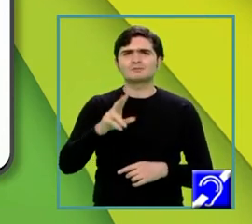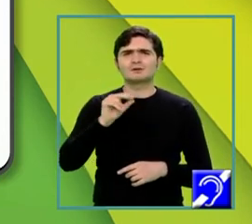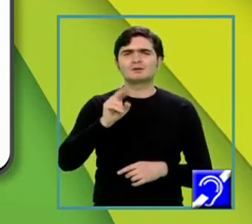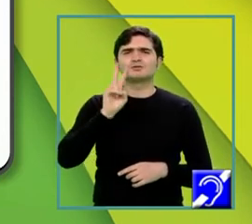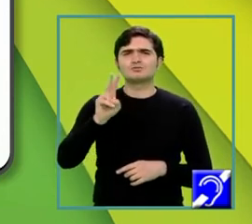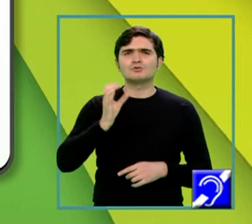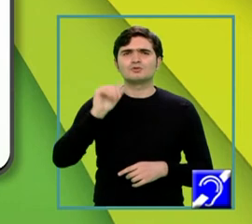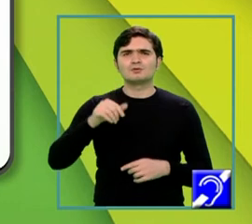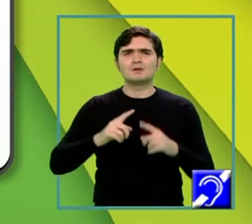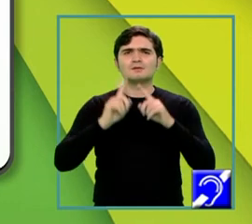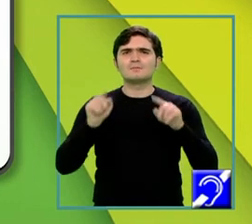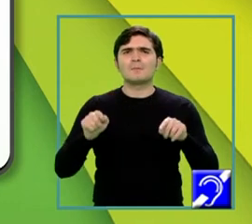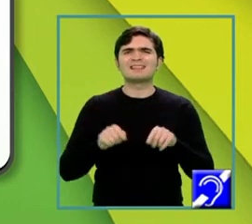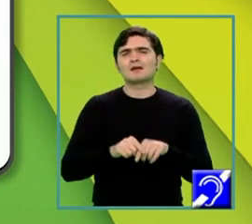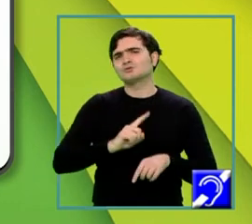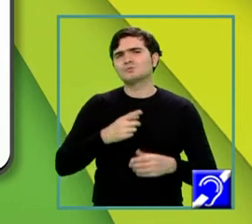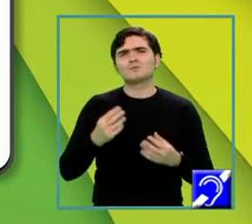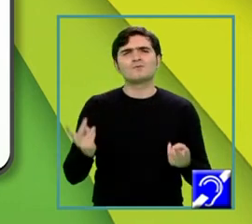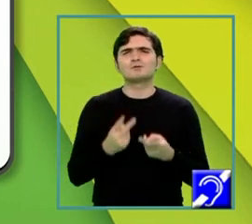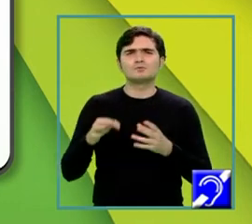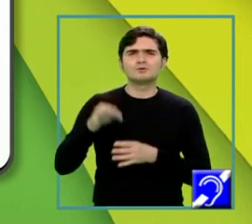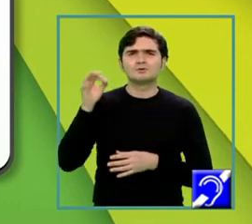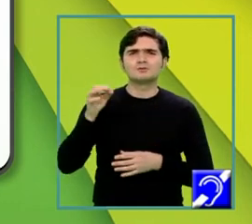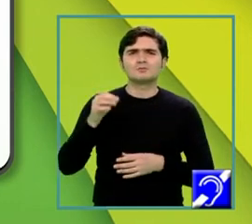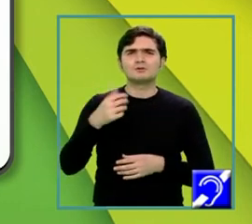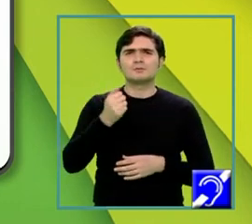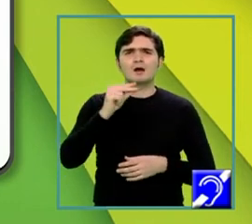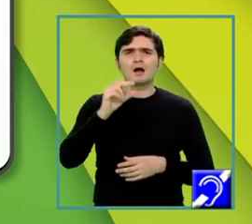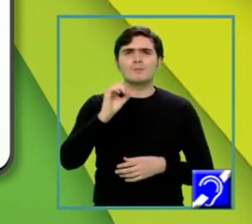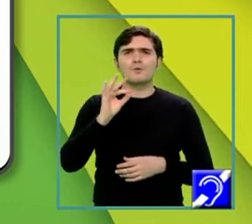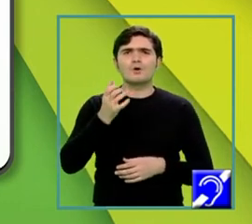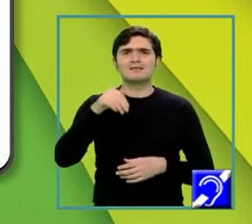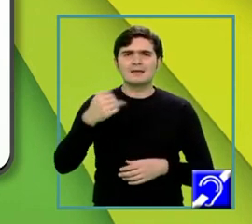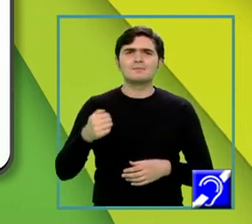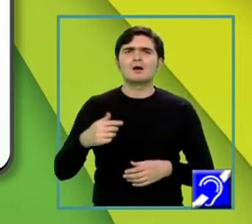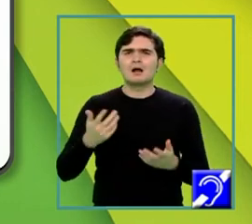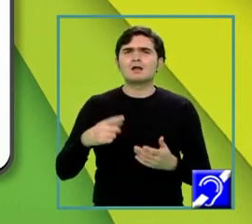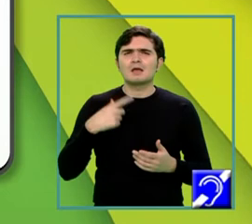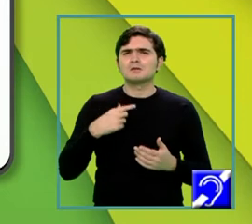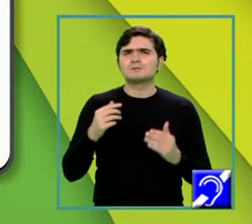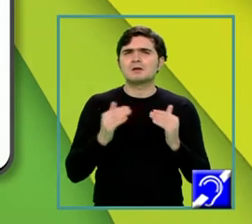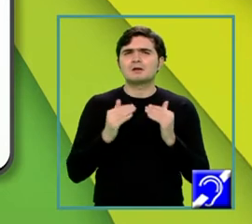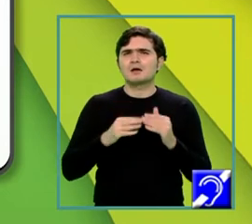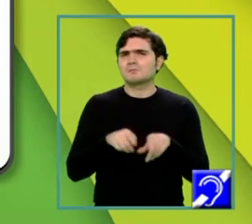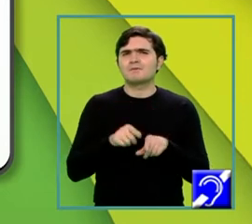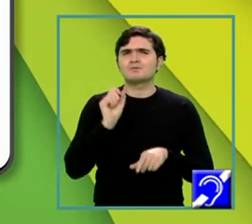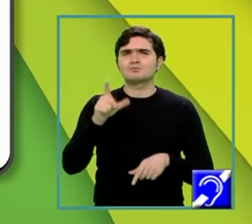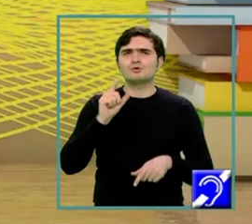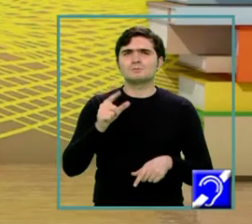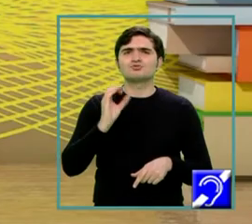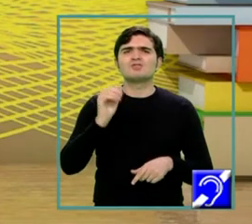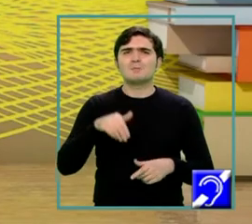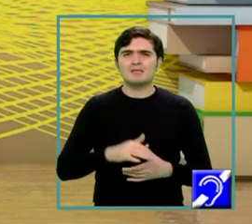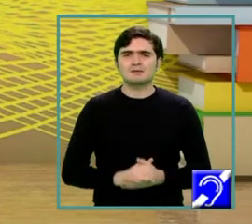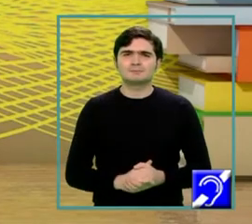pătrați și de aici putem scoate foarte ușor apotema piramidei care este egală și atât cu 12 centimetri.